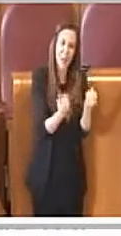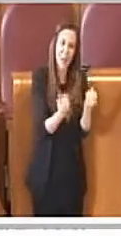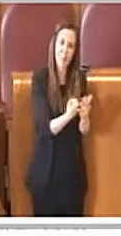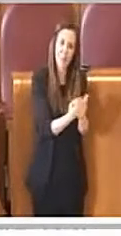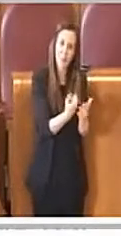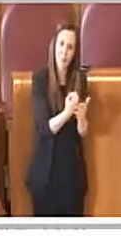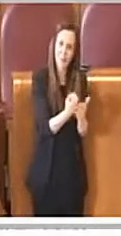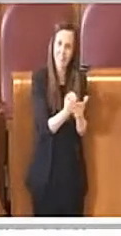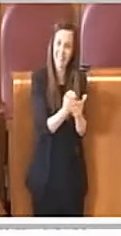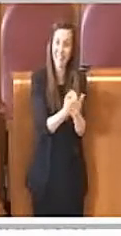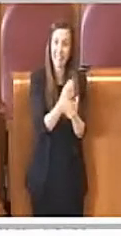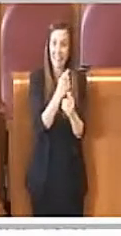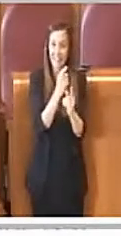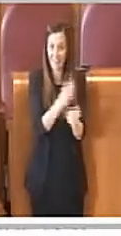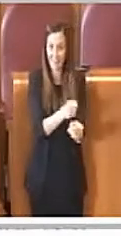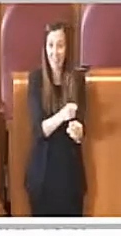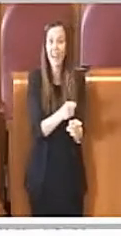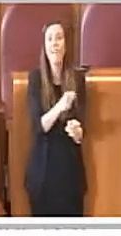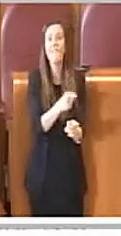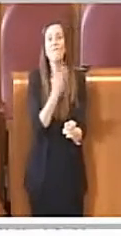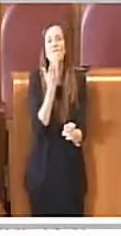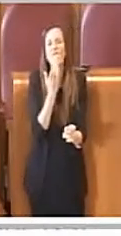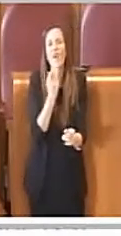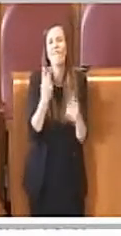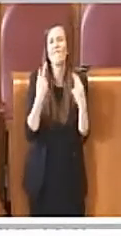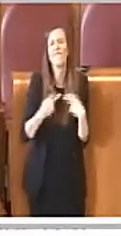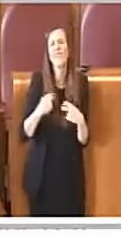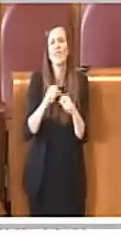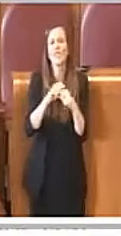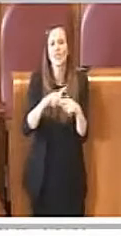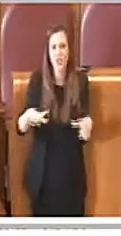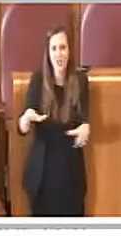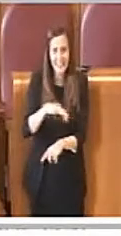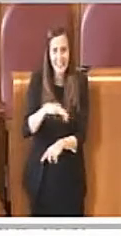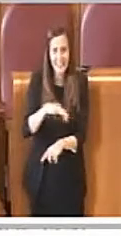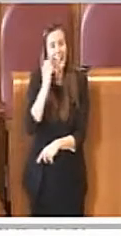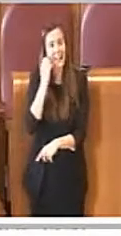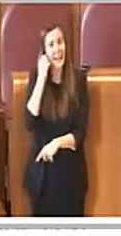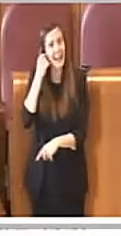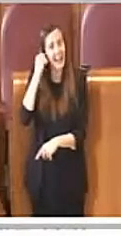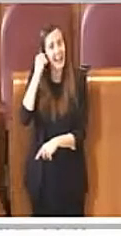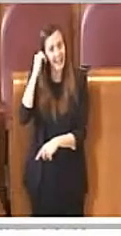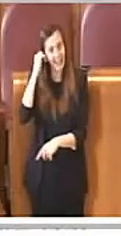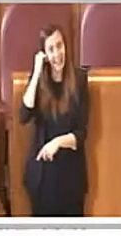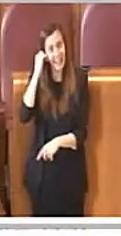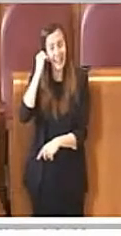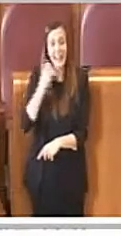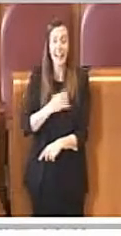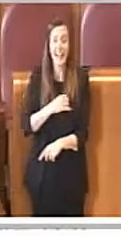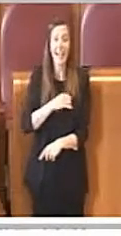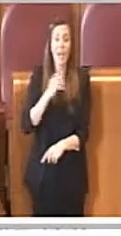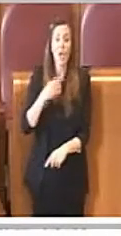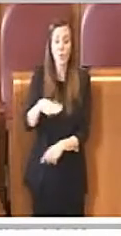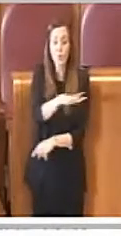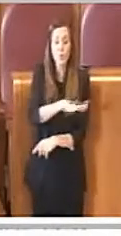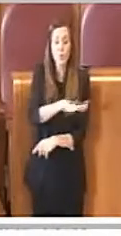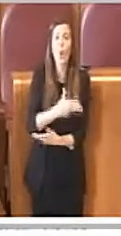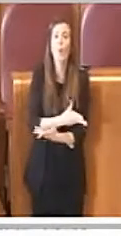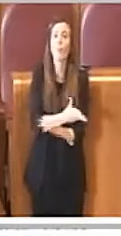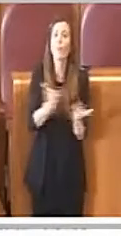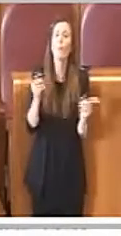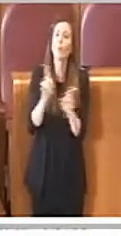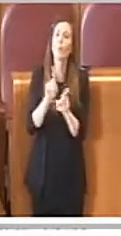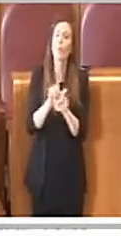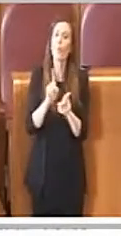che vogliono vivere la città e costituisce il suolo pubblico, può costituire una vetrina